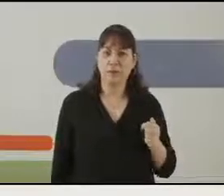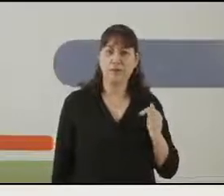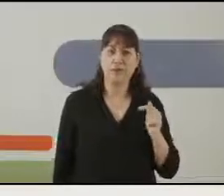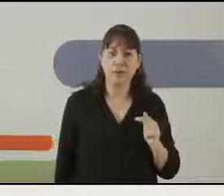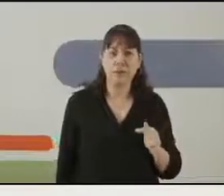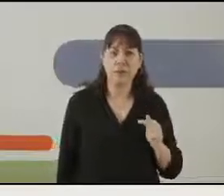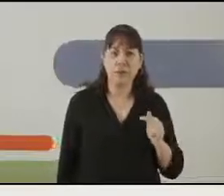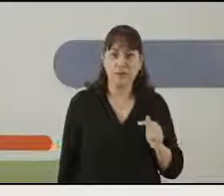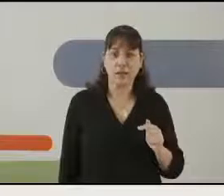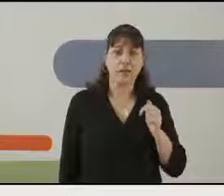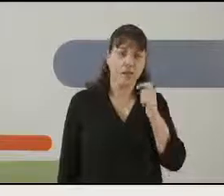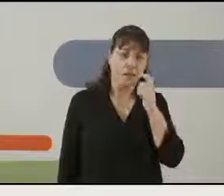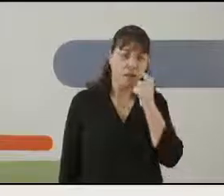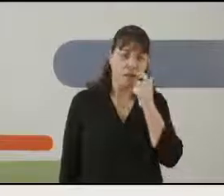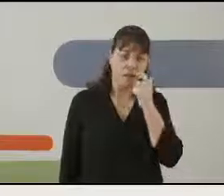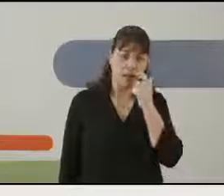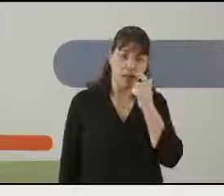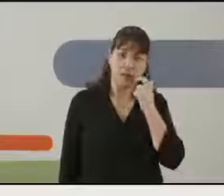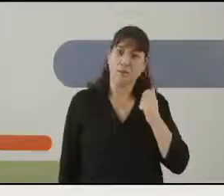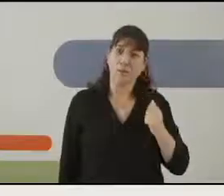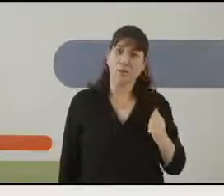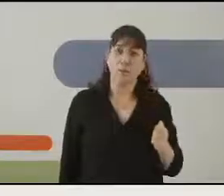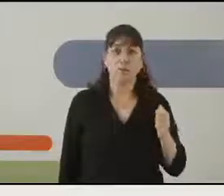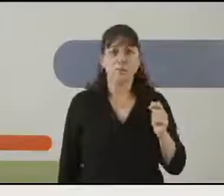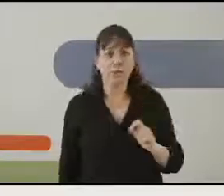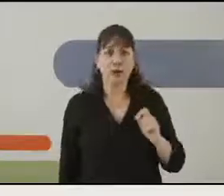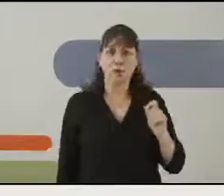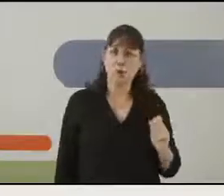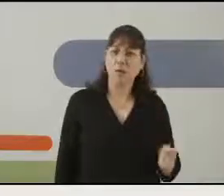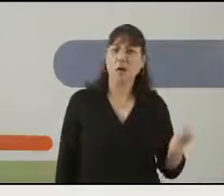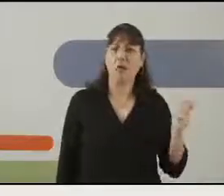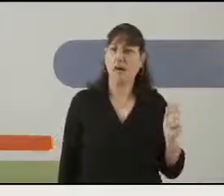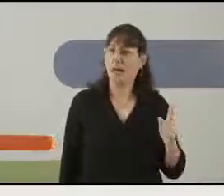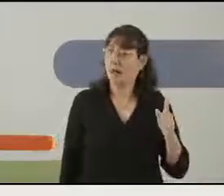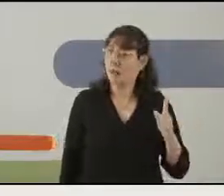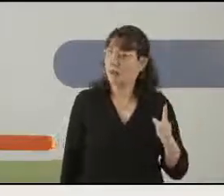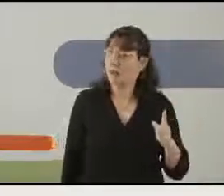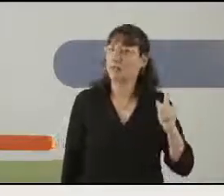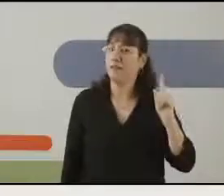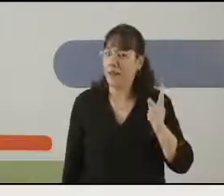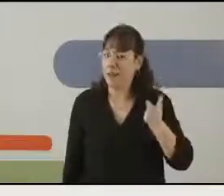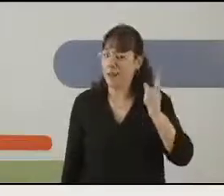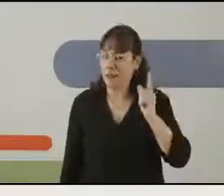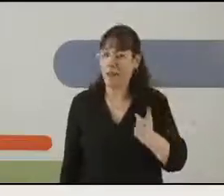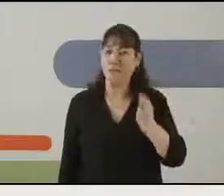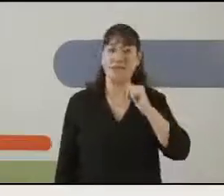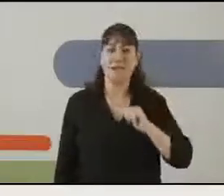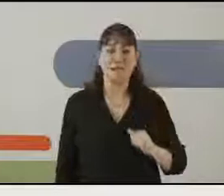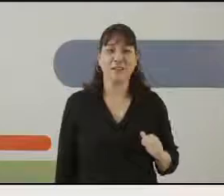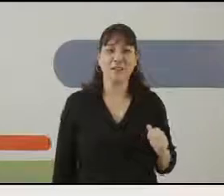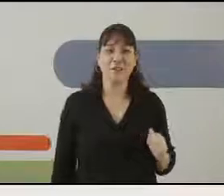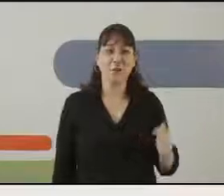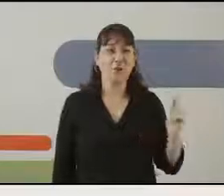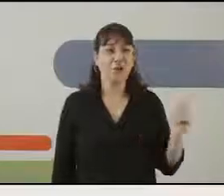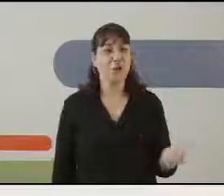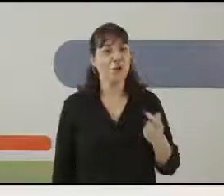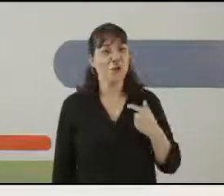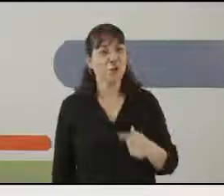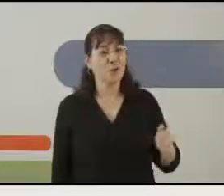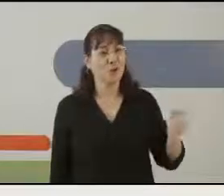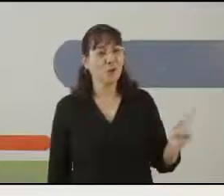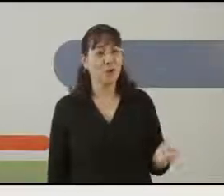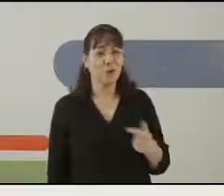הברו-ז, גא-גא, החטלטול, מיהו-מיהו. הכלב-לב, הו-הו, אתרנגול